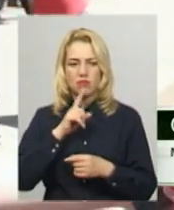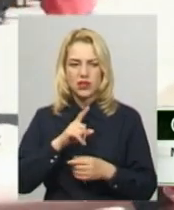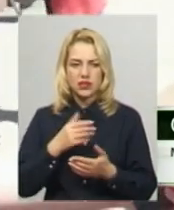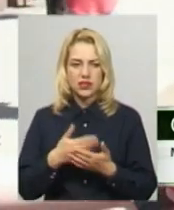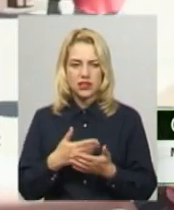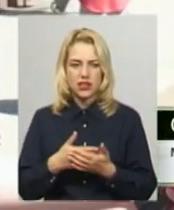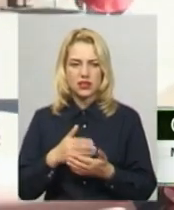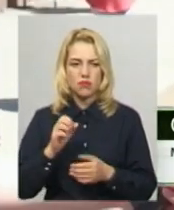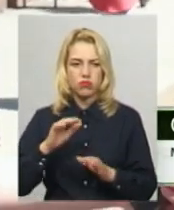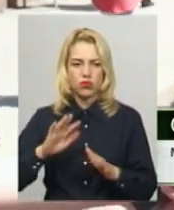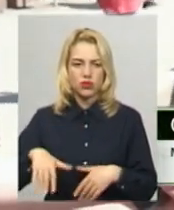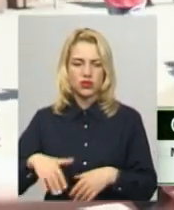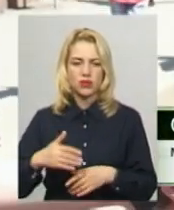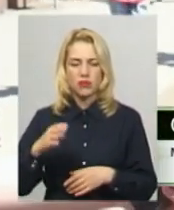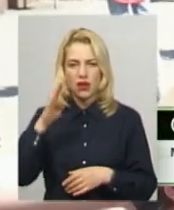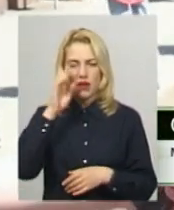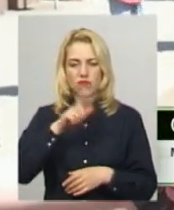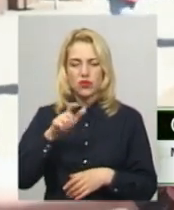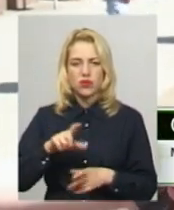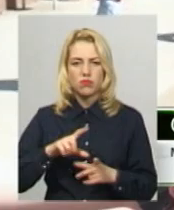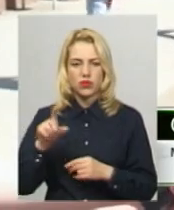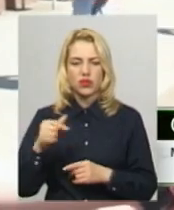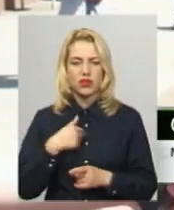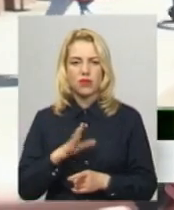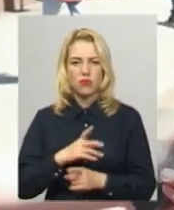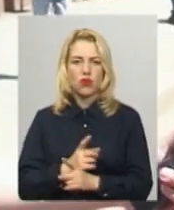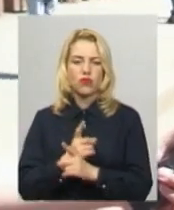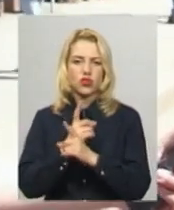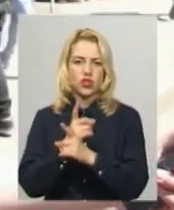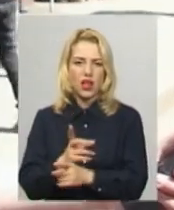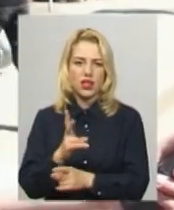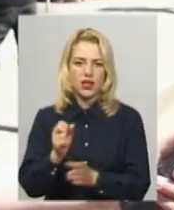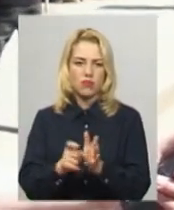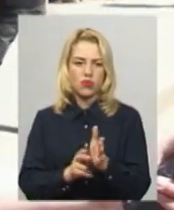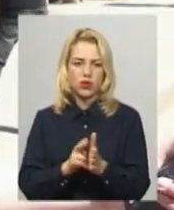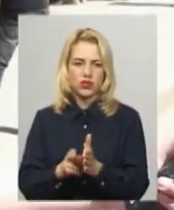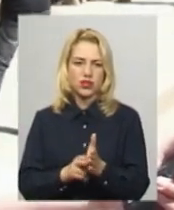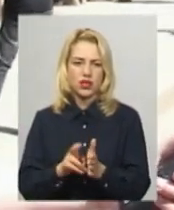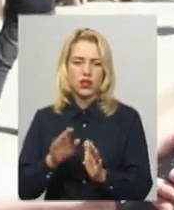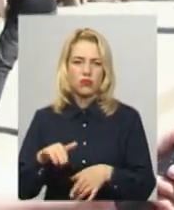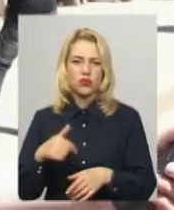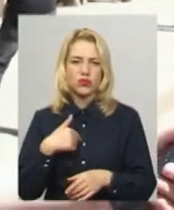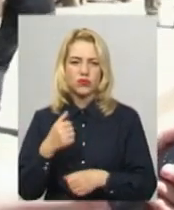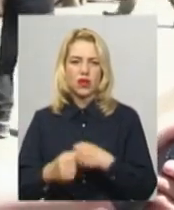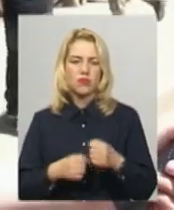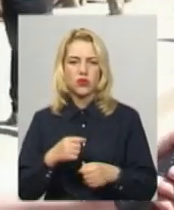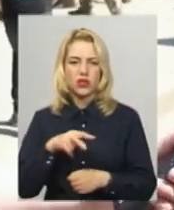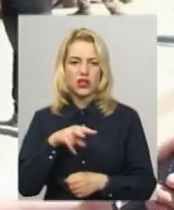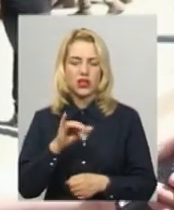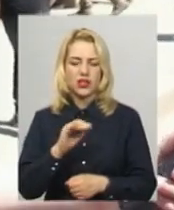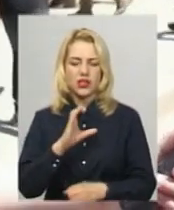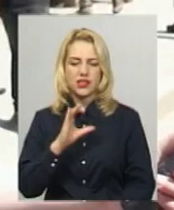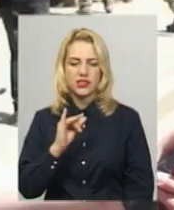потім вони поїхали, я їх проводжала на потяг, потім я поїхала до Лисичанську.